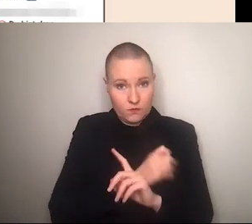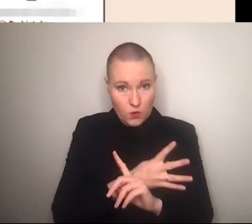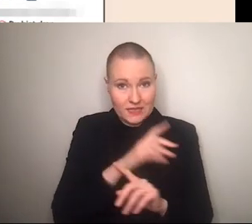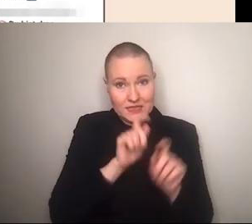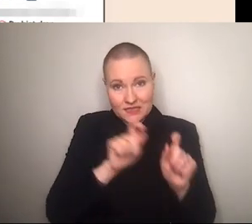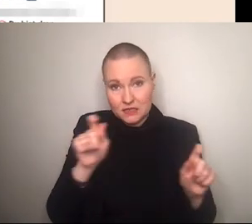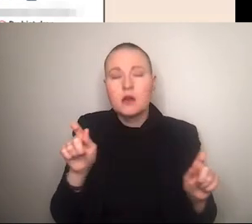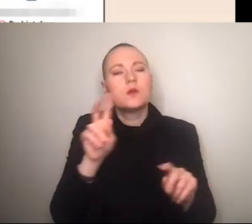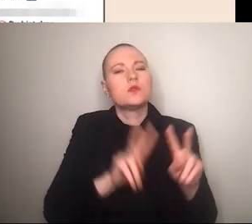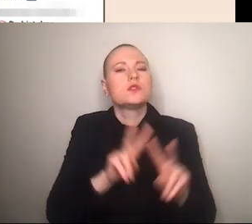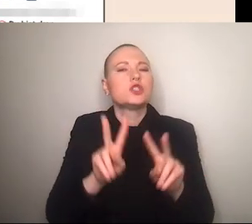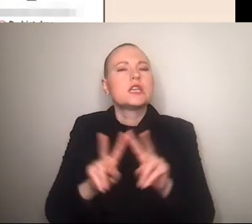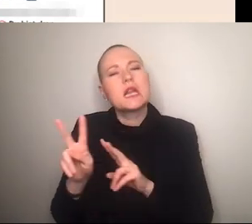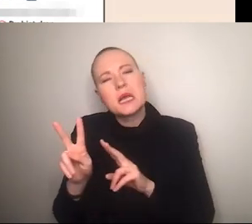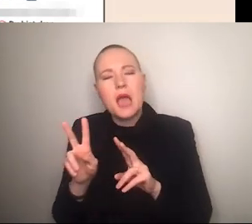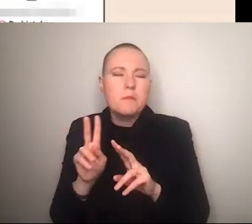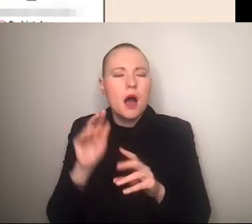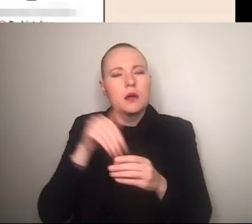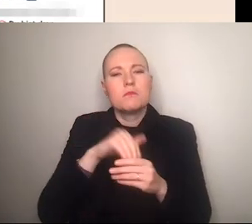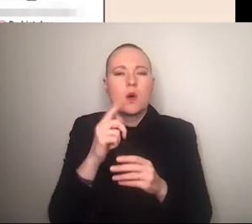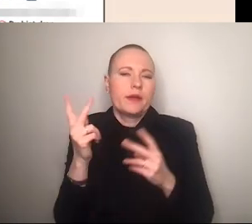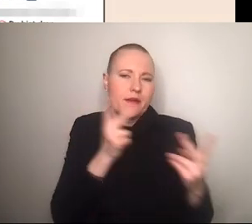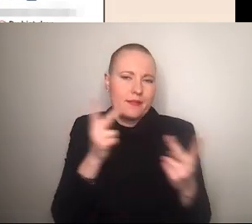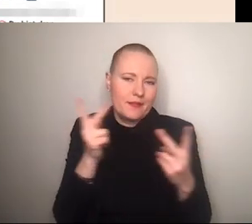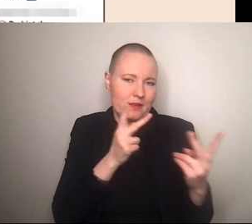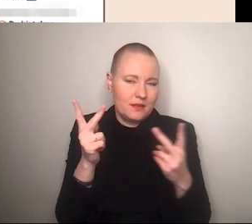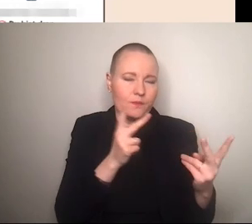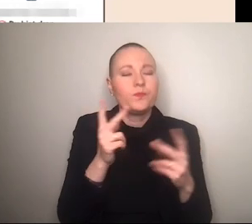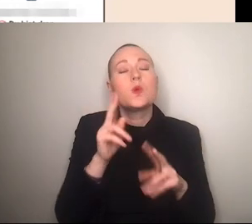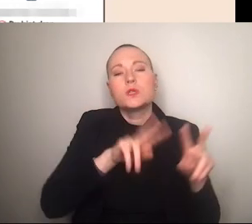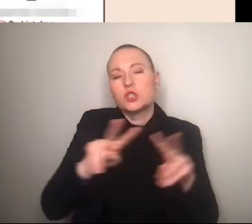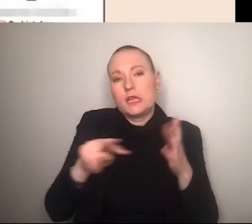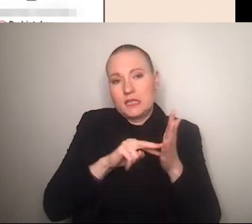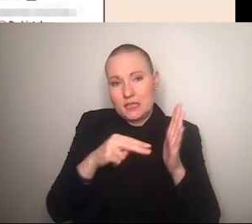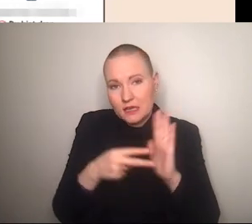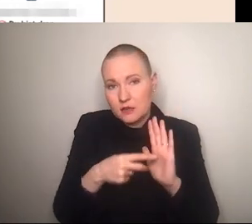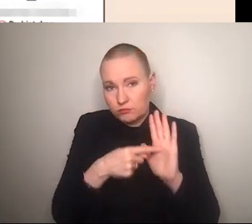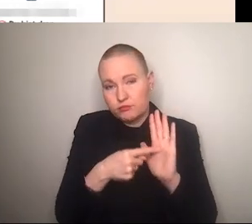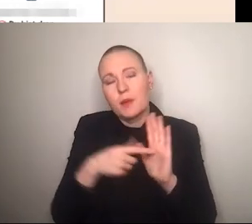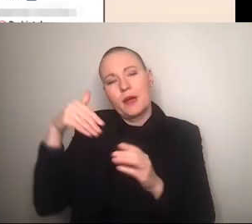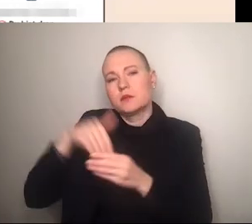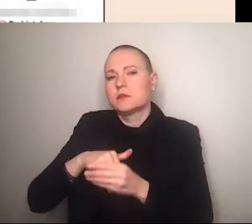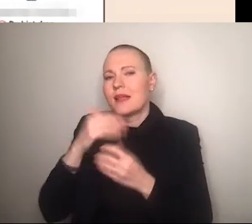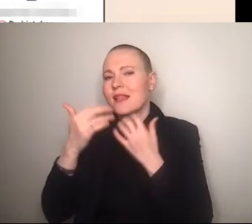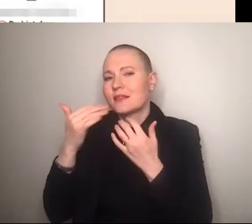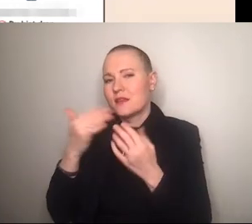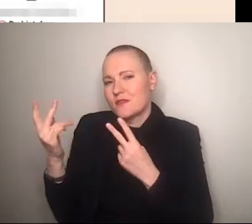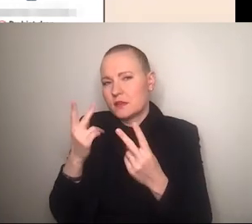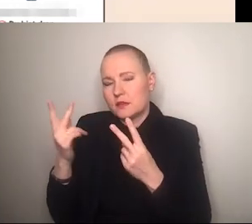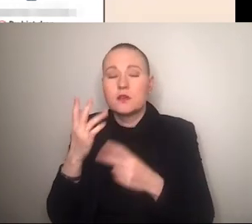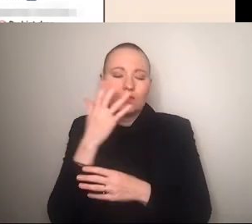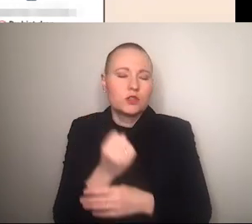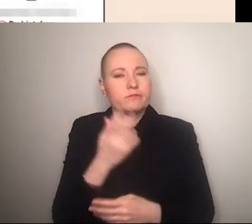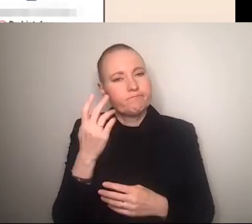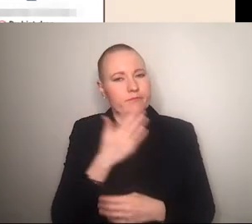durchaus ähnliche narrative zeigen diese aber durch unterschiedliche praktiken und auf einige dieser narrative und praktiken